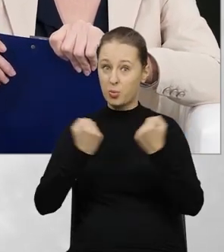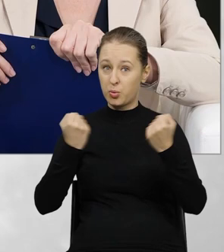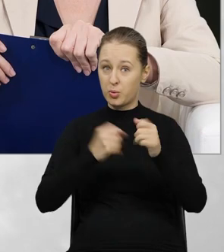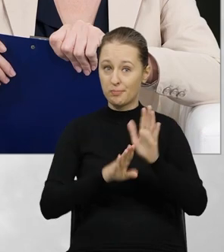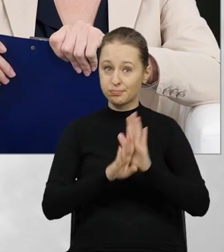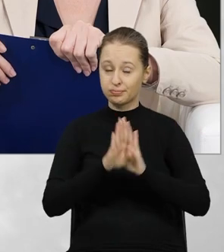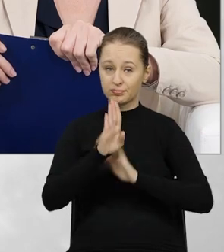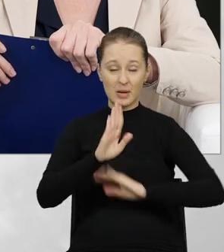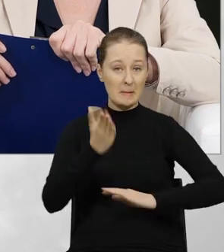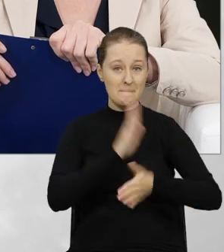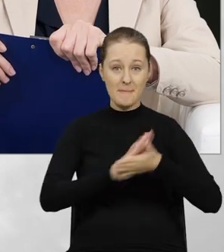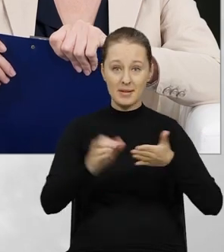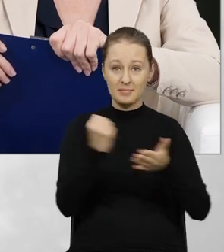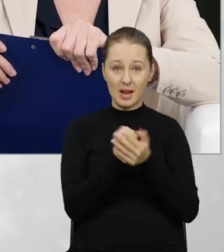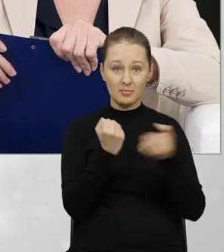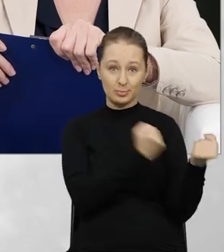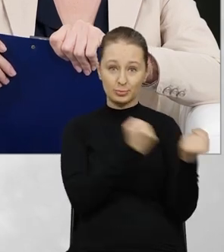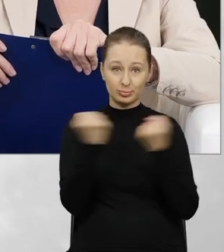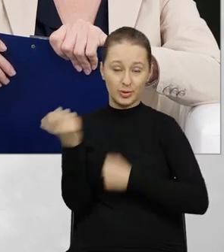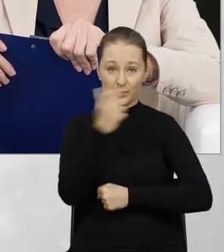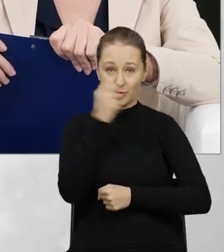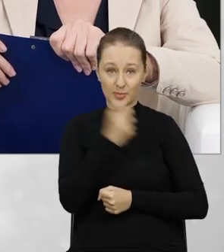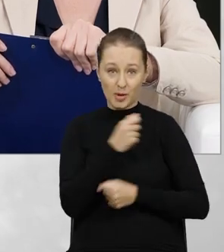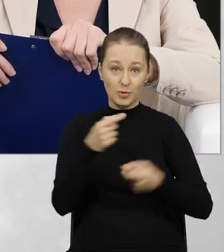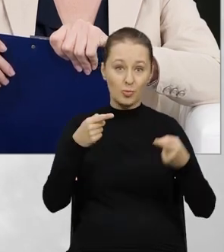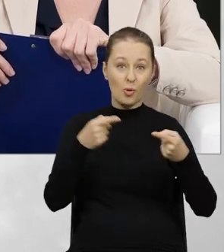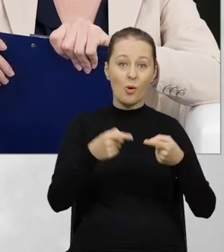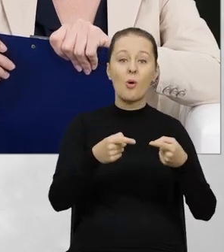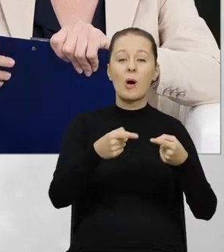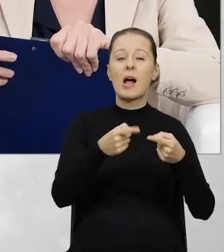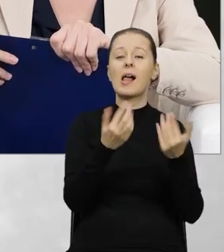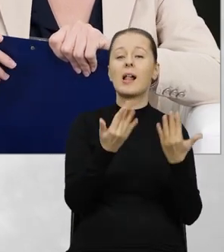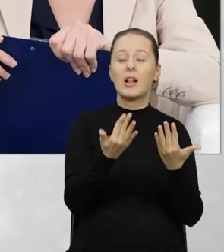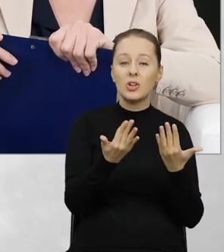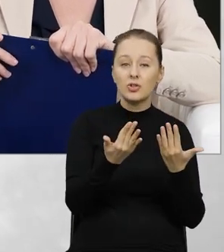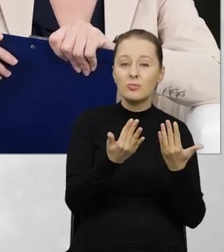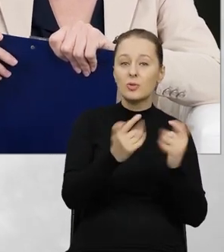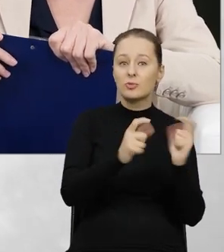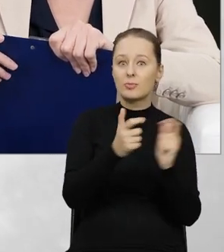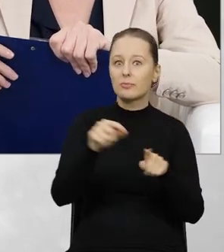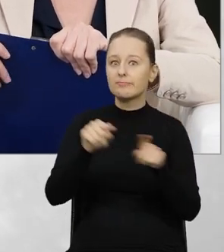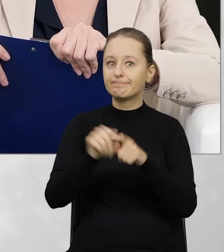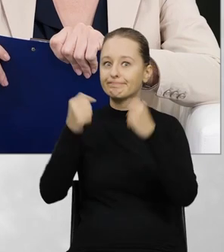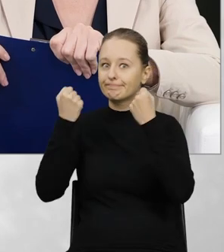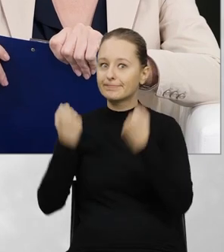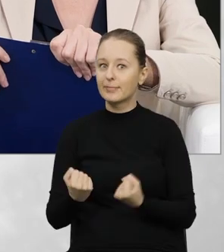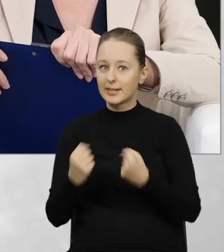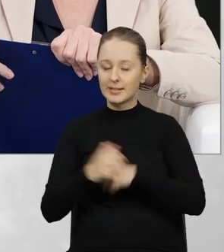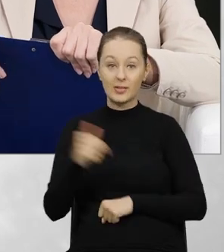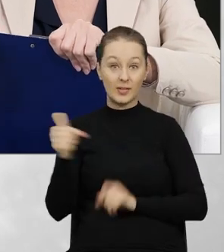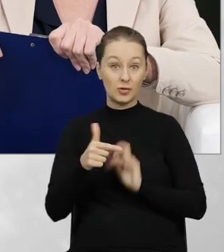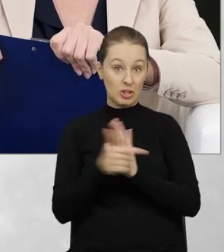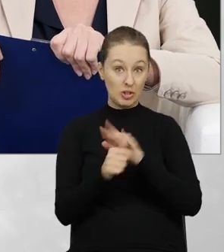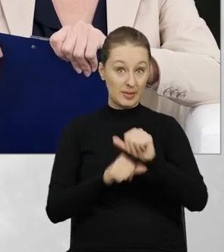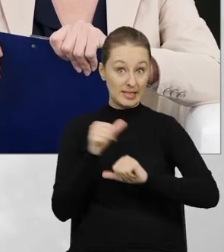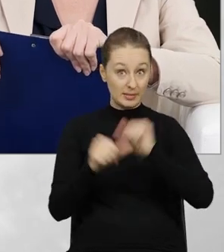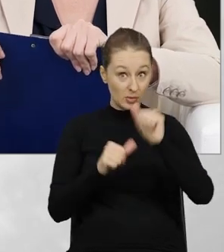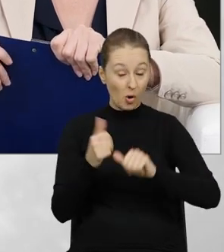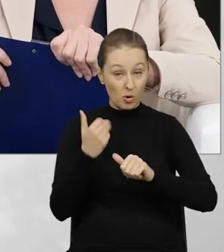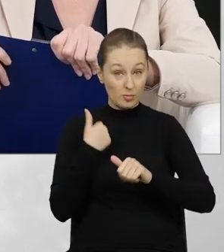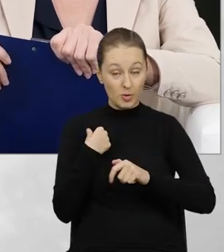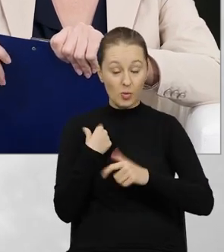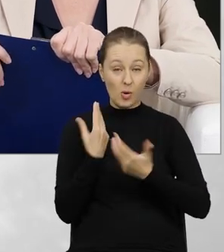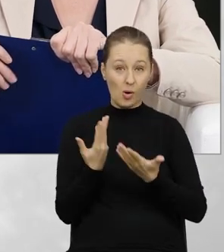nielegalnego przemieszczania odpadów, zarówno pod kątem liczby przypadków, ale też masy. W 2017 roku